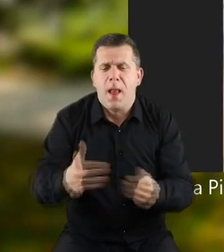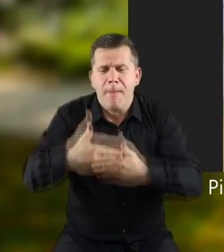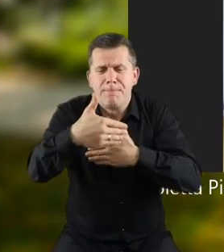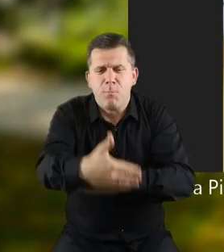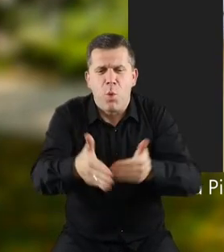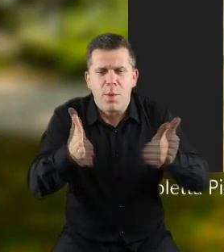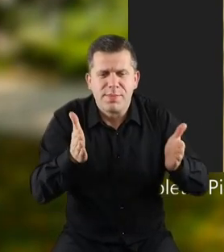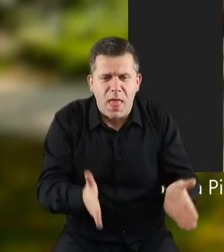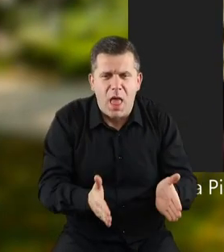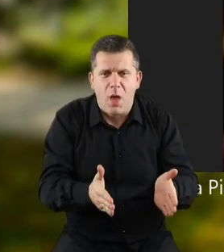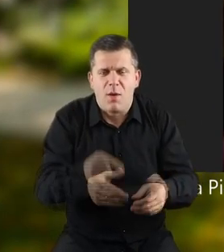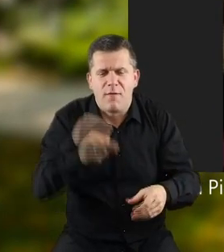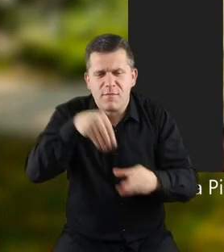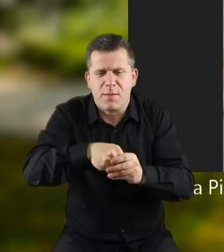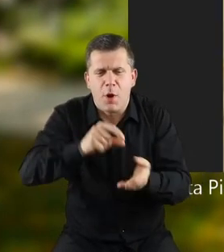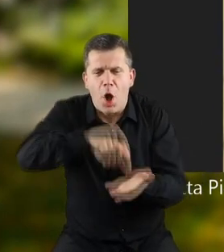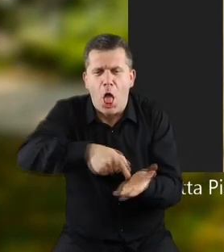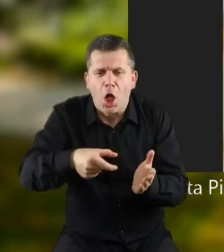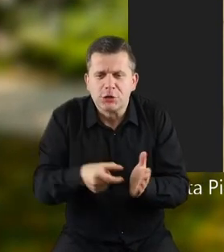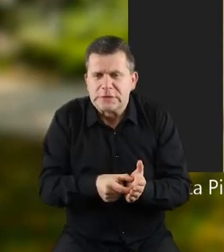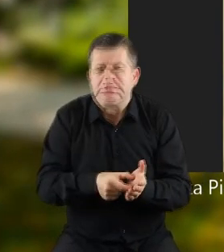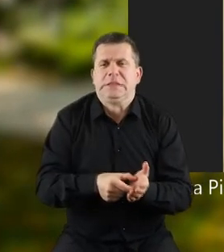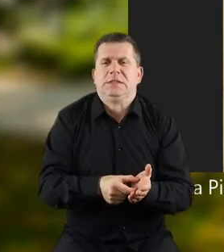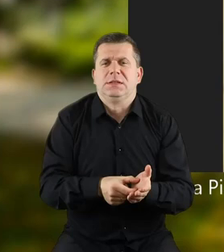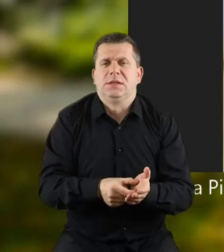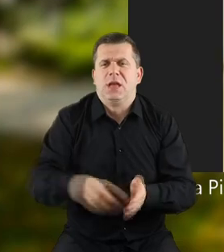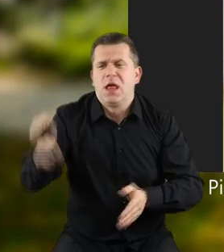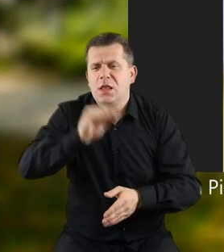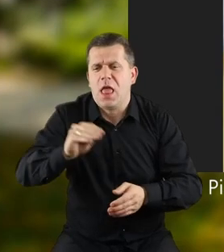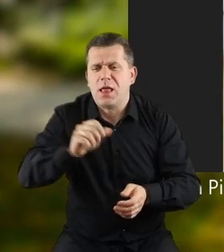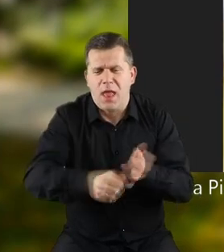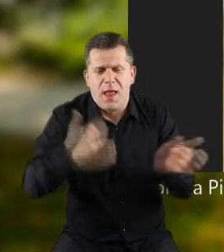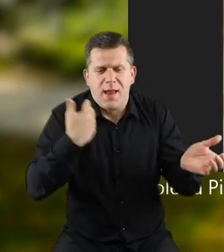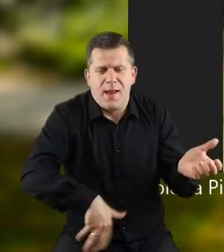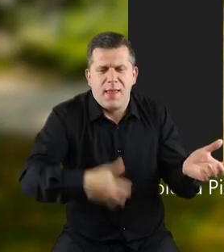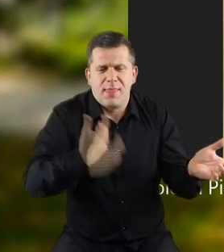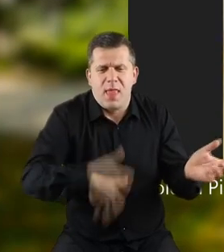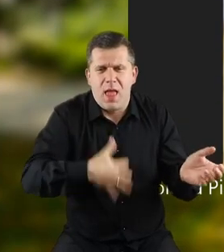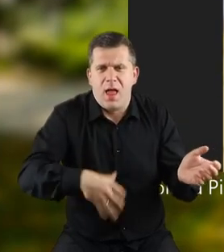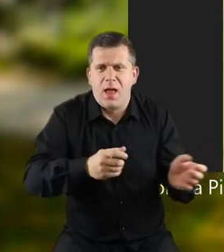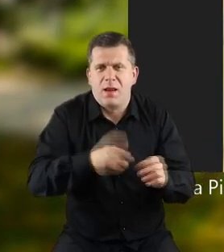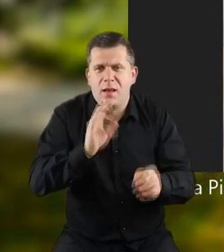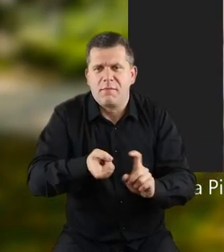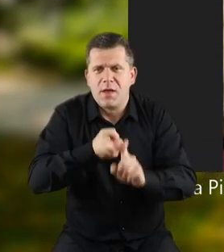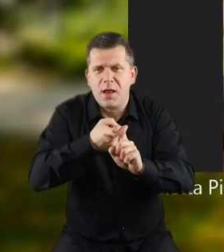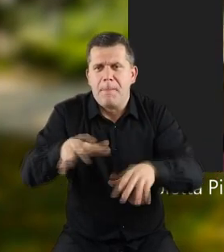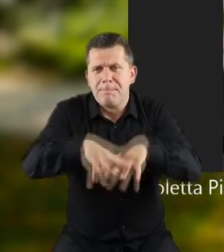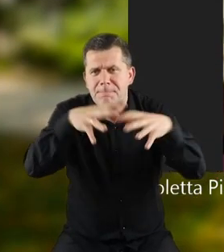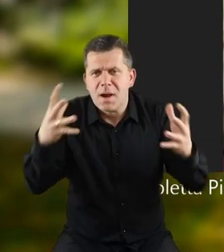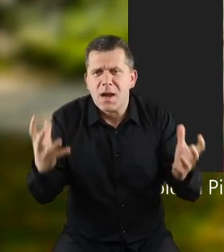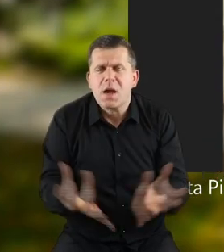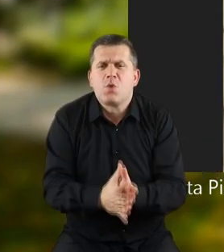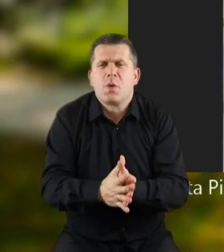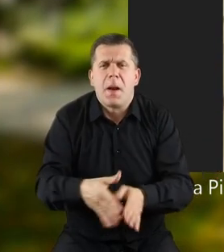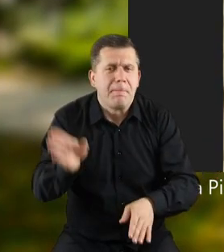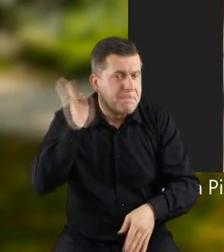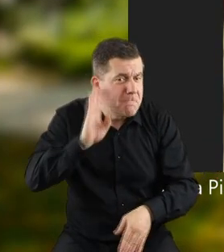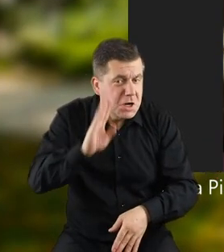jest, jest, pudełeczka są z klockami, są jeszcze, gitara jest wisząca, piłka.